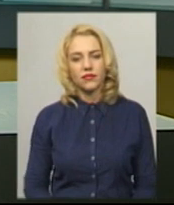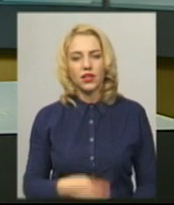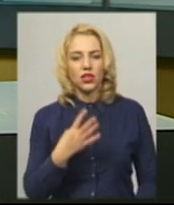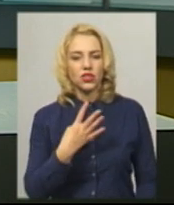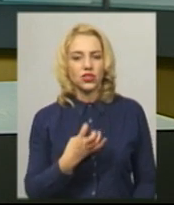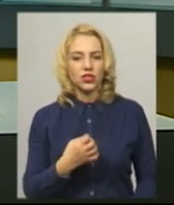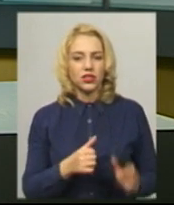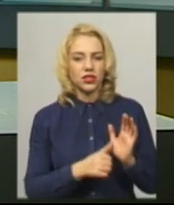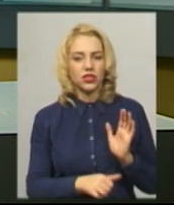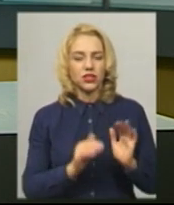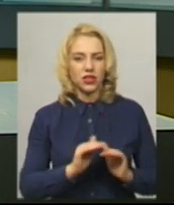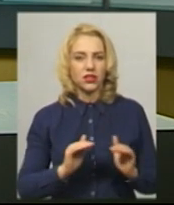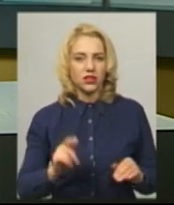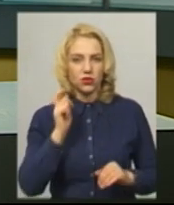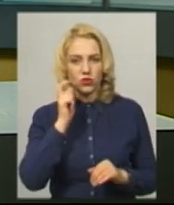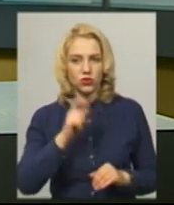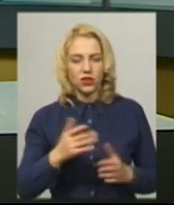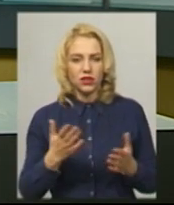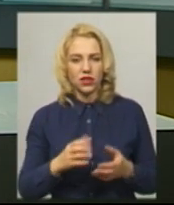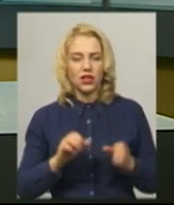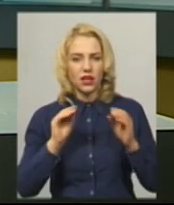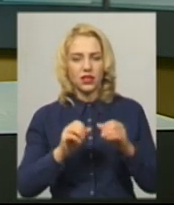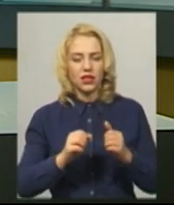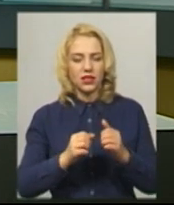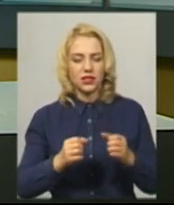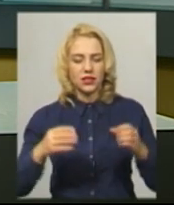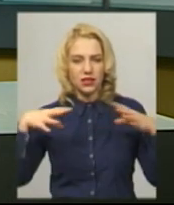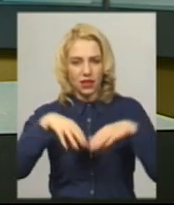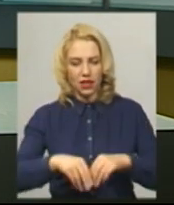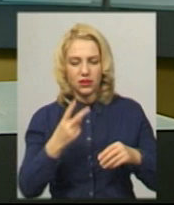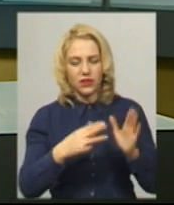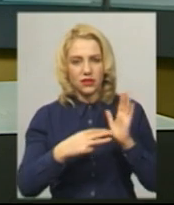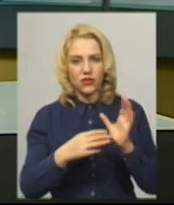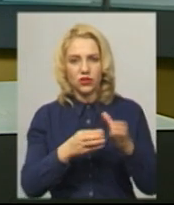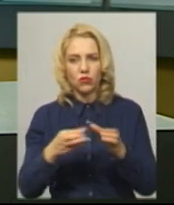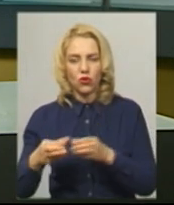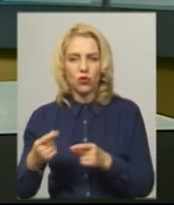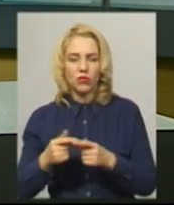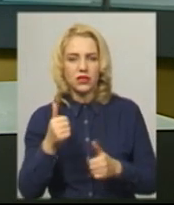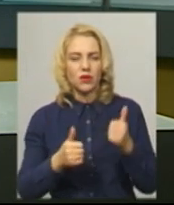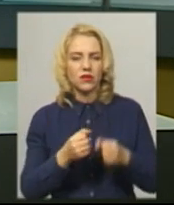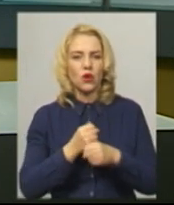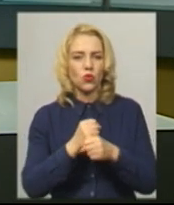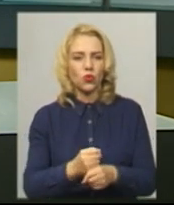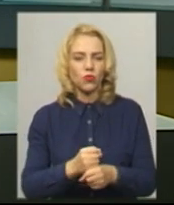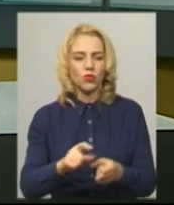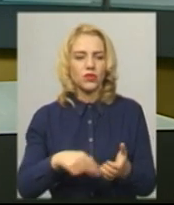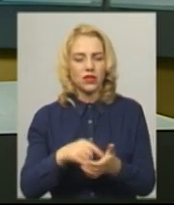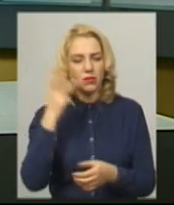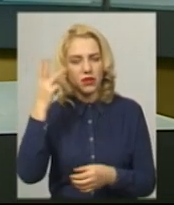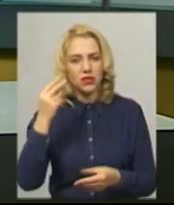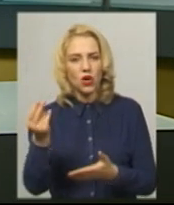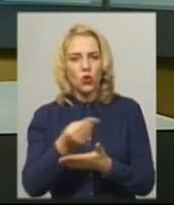460 дітей з України, які склали 28 команд, змагалися на відкритому кубку міста Хмельницького з художньої гімнастики.